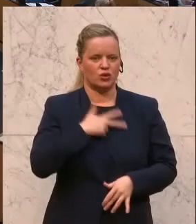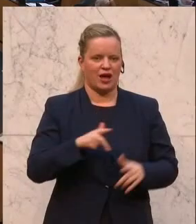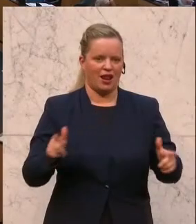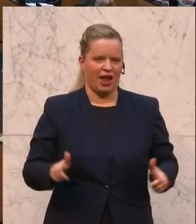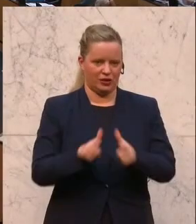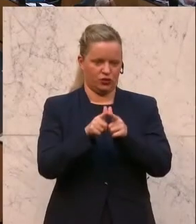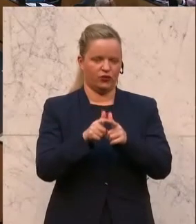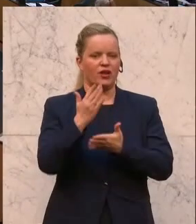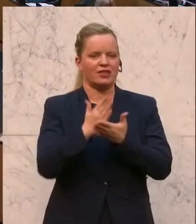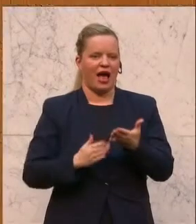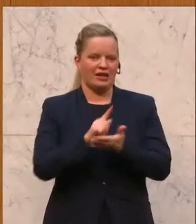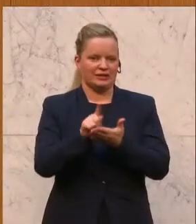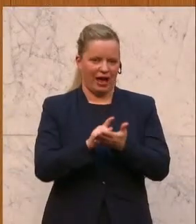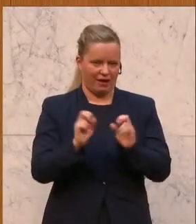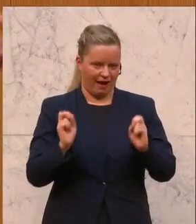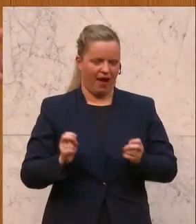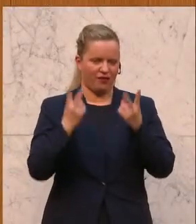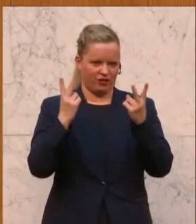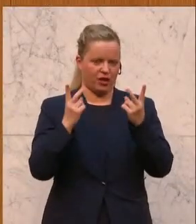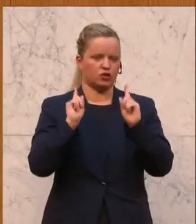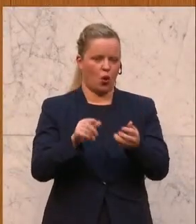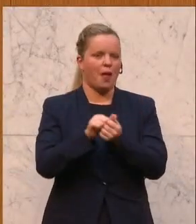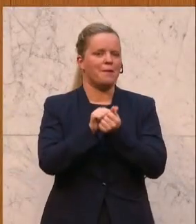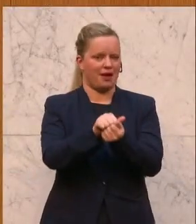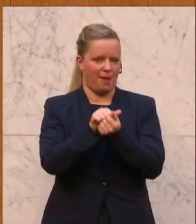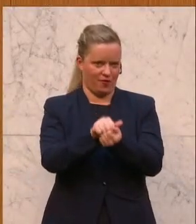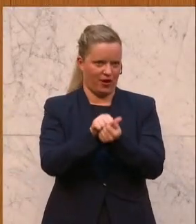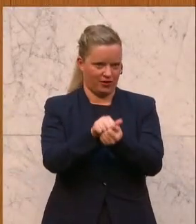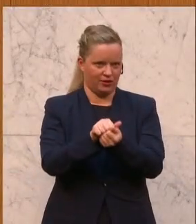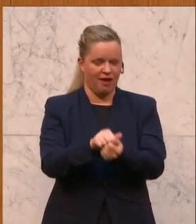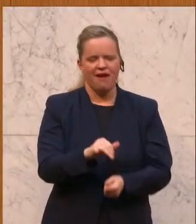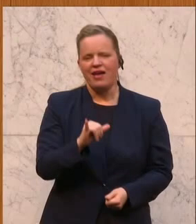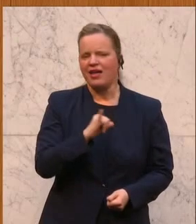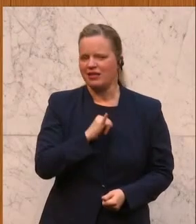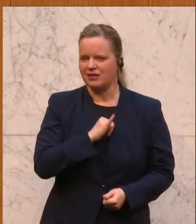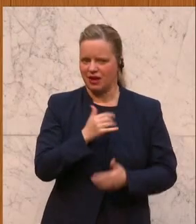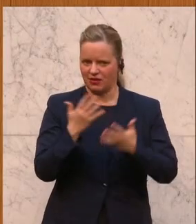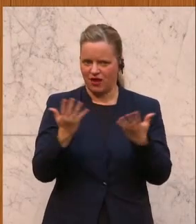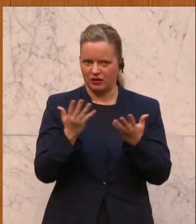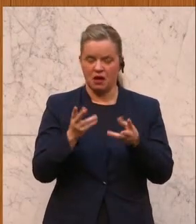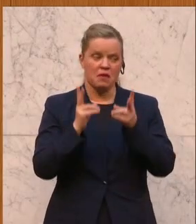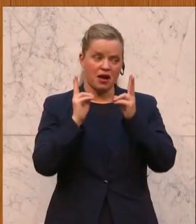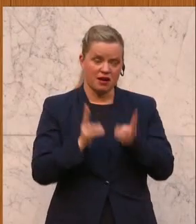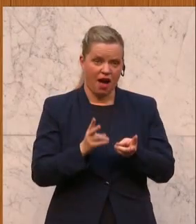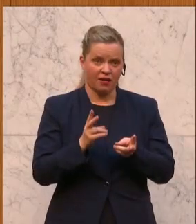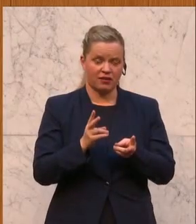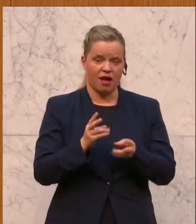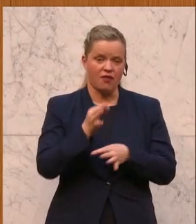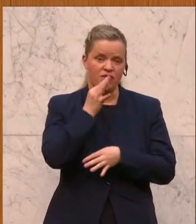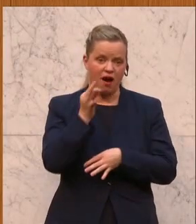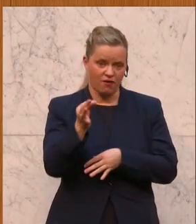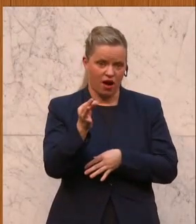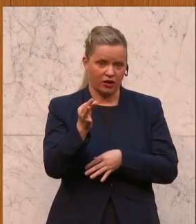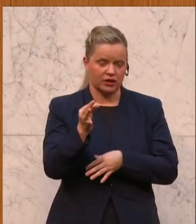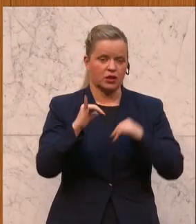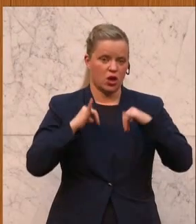Teilzeitkräfte zu bekämpfen. Interessanterweise, und da können Sie einmal nachfragen in Tirol, bei der Sozialdemokratie